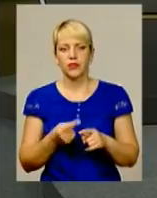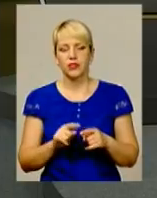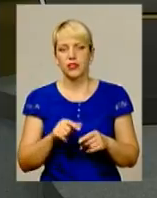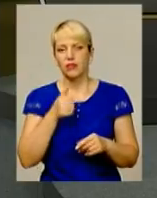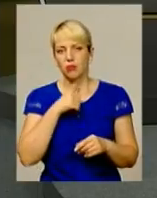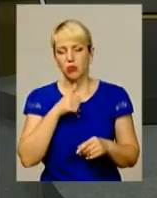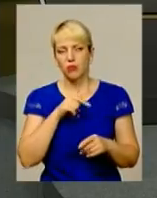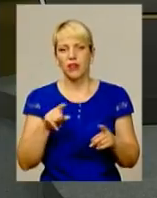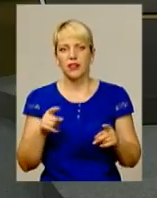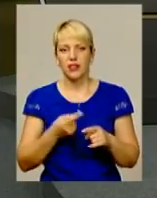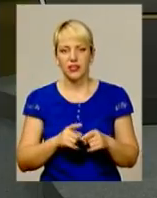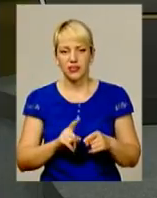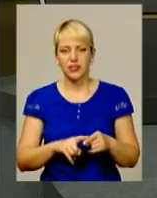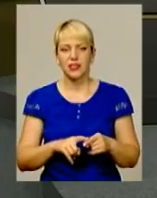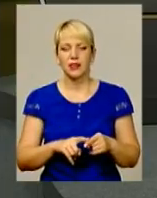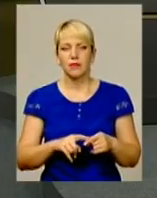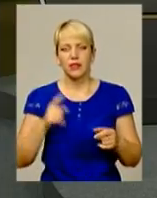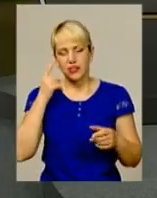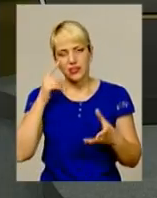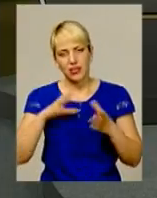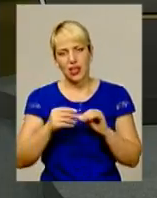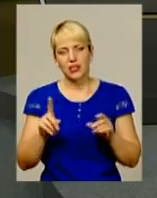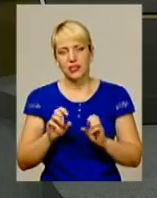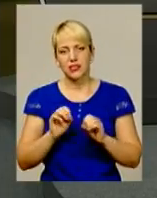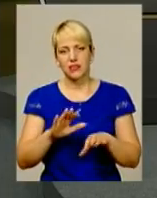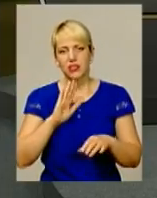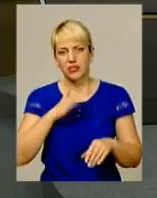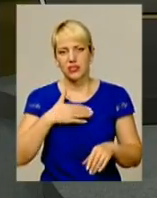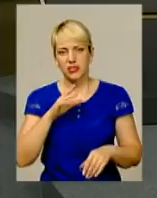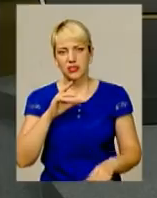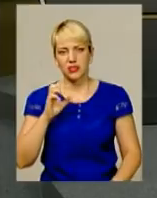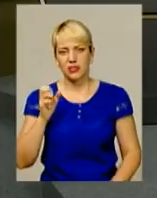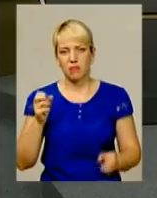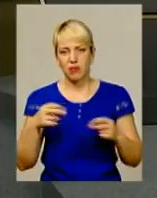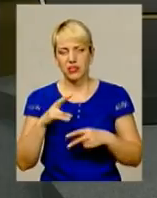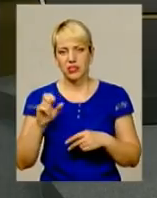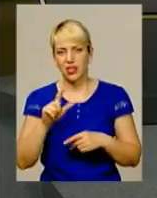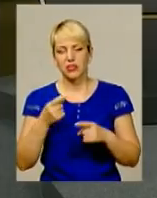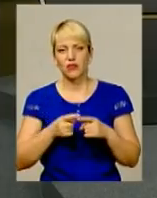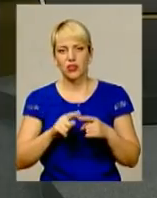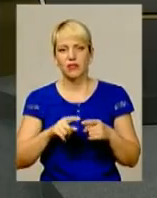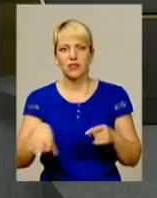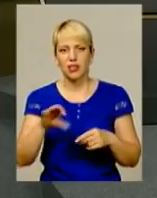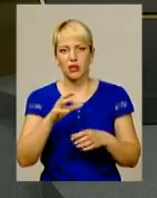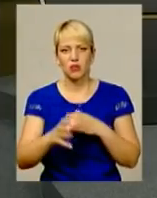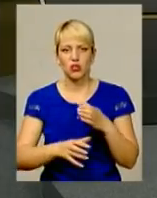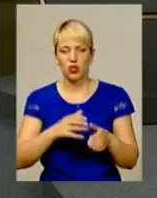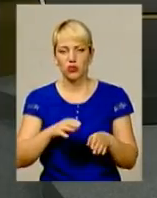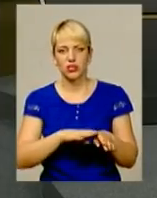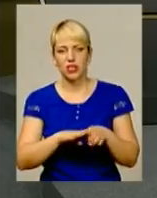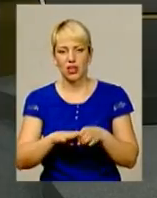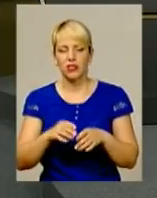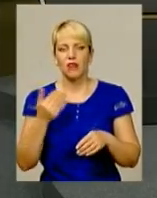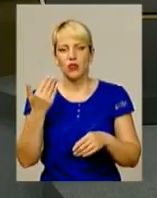випробування і ті заліки, які здавали наші спецпризначенці, це відповідно всіх міжнародних стандартів,